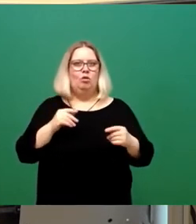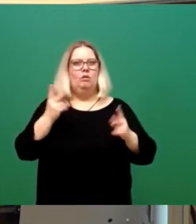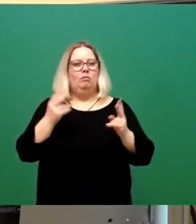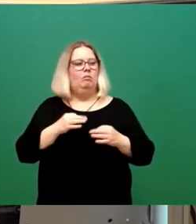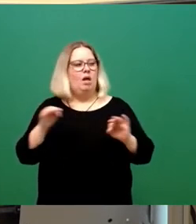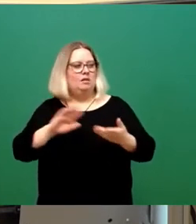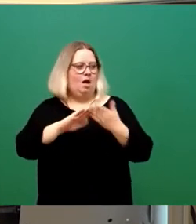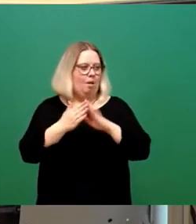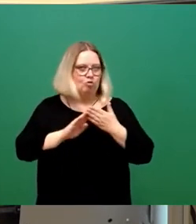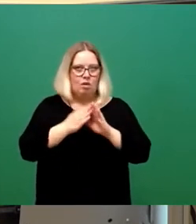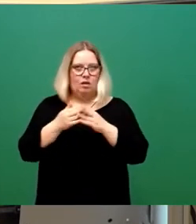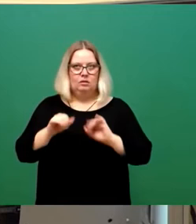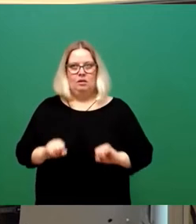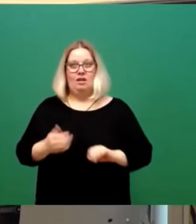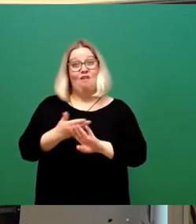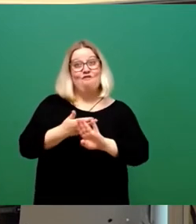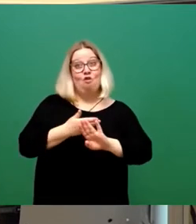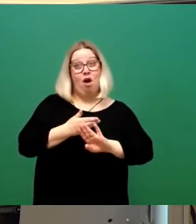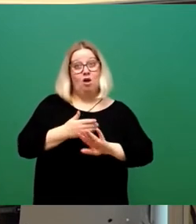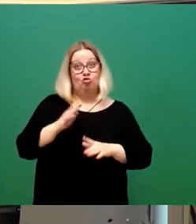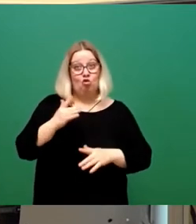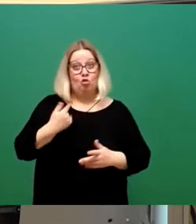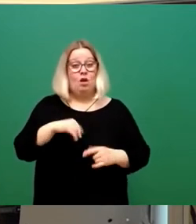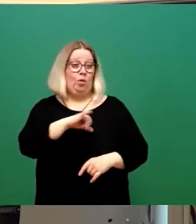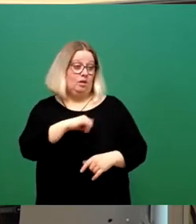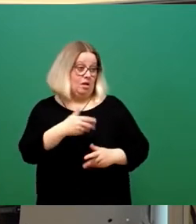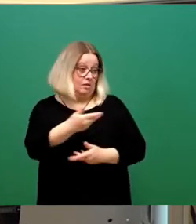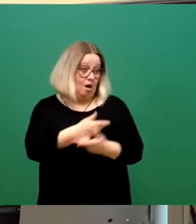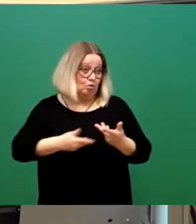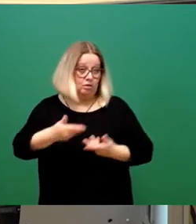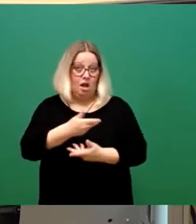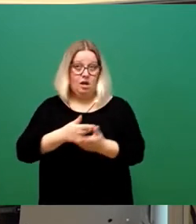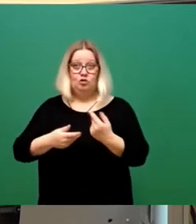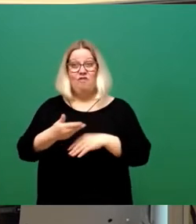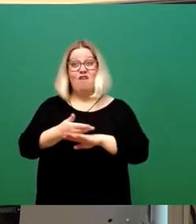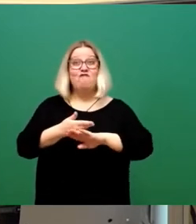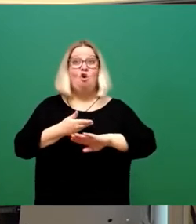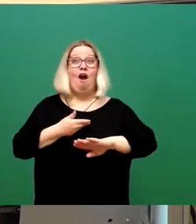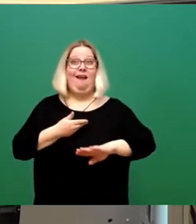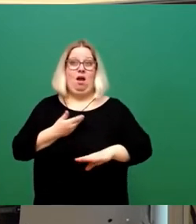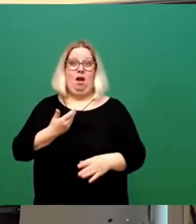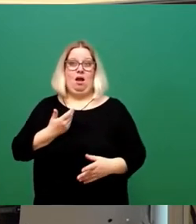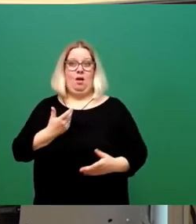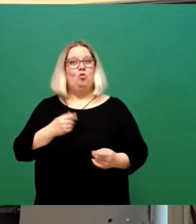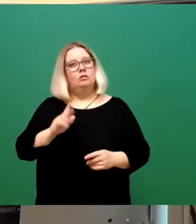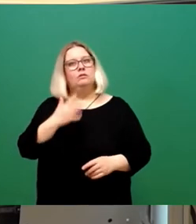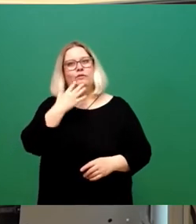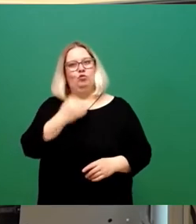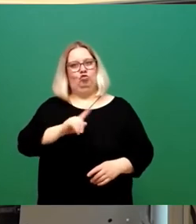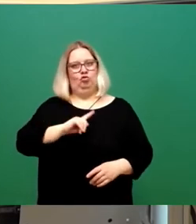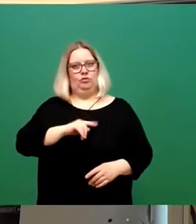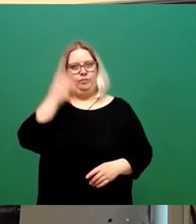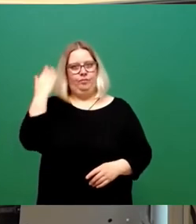ermöglicht im Vorfeld, die besseren Interessenausgleich ermöglicht im Vorfeld. Das wäre das gewesen, was wir Ihnen auch